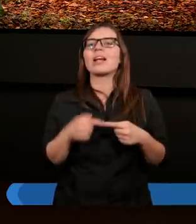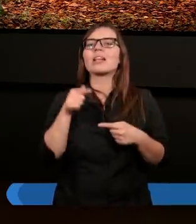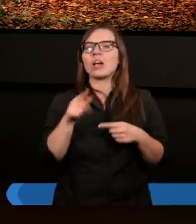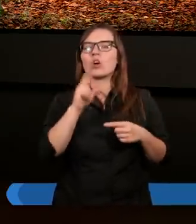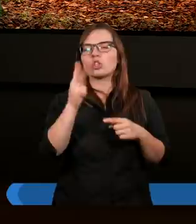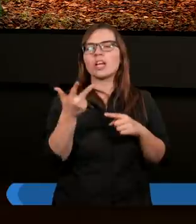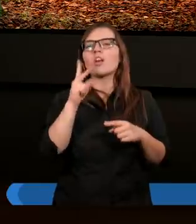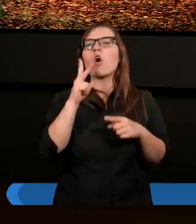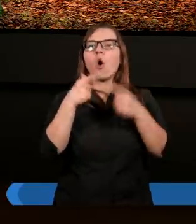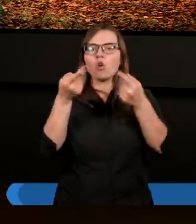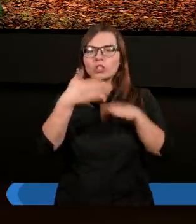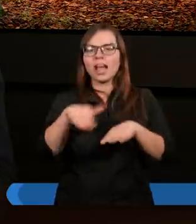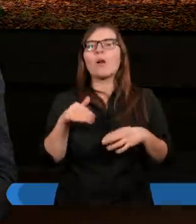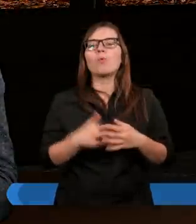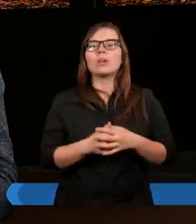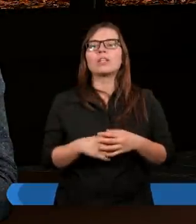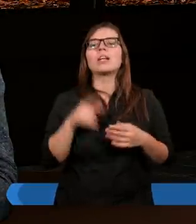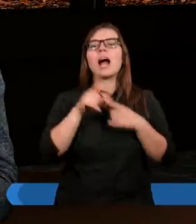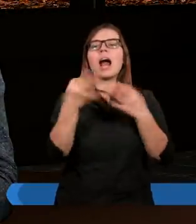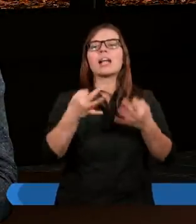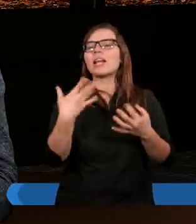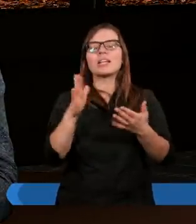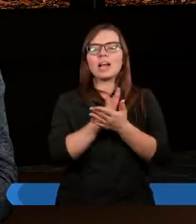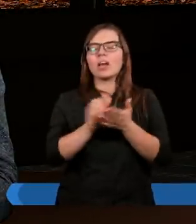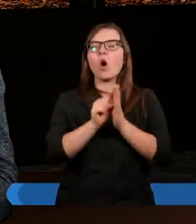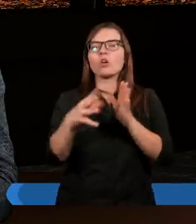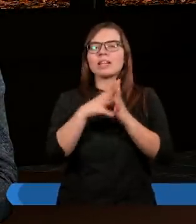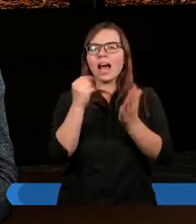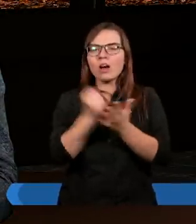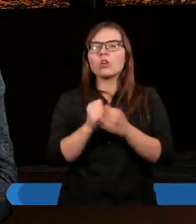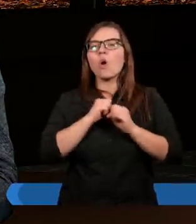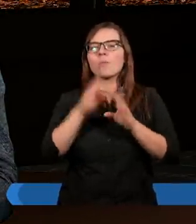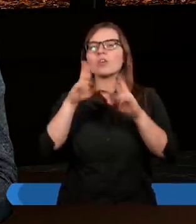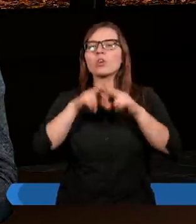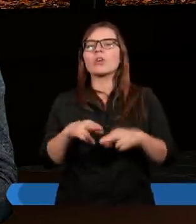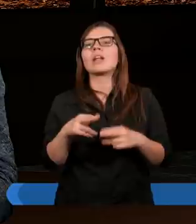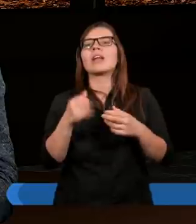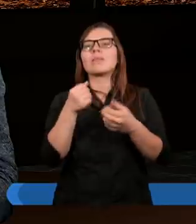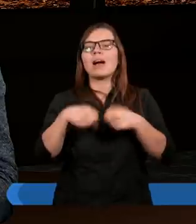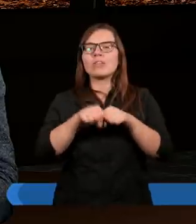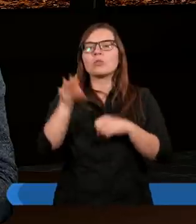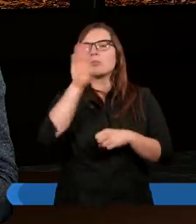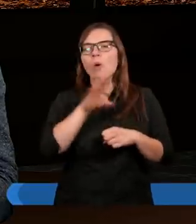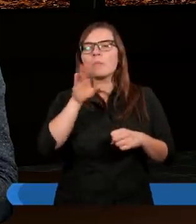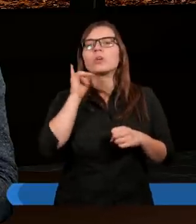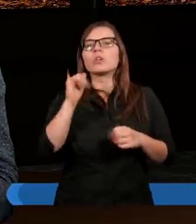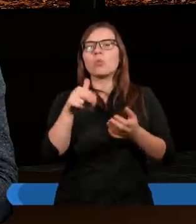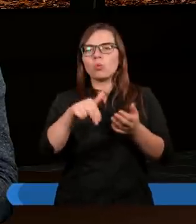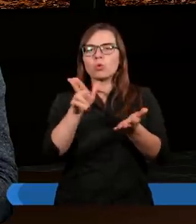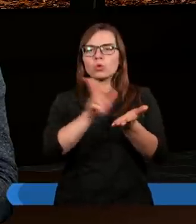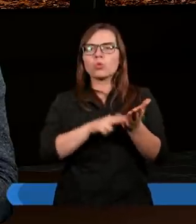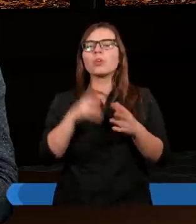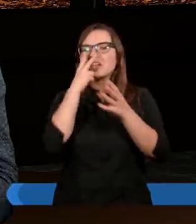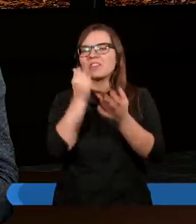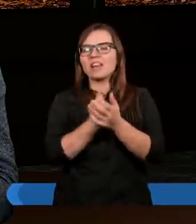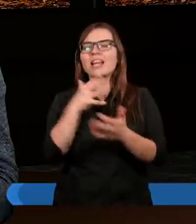tego trzeciego rozdziału. Ale teraz niezależnie od zakonu objawiona została sprawiedliwość Boża, o której